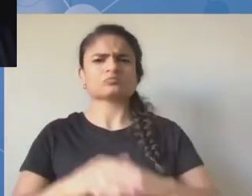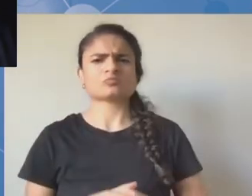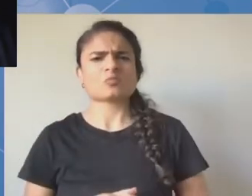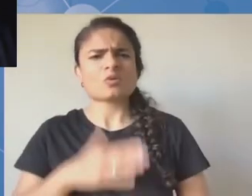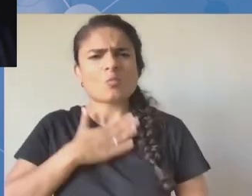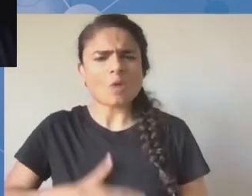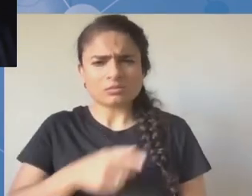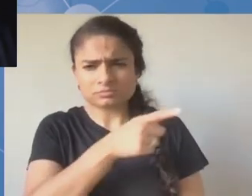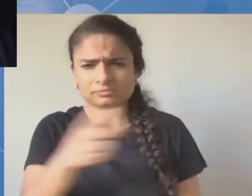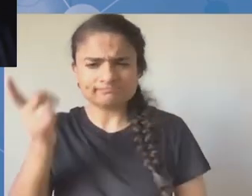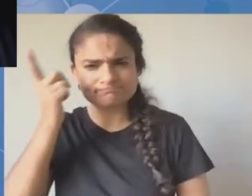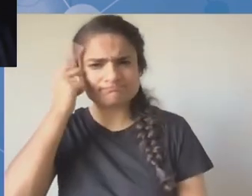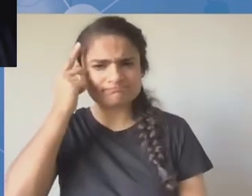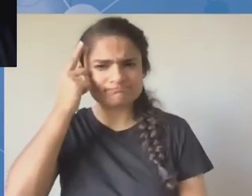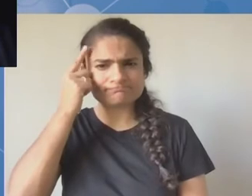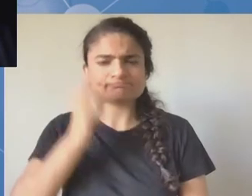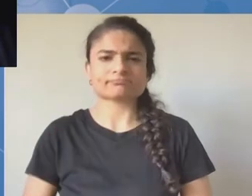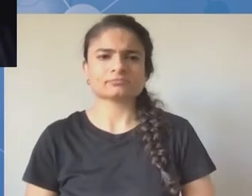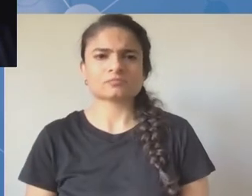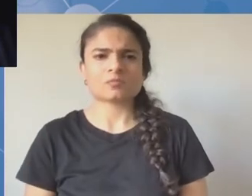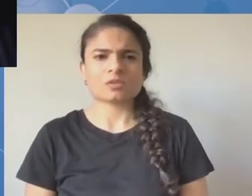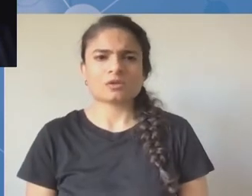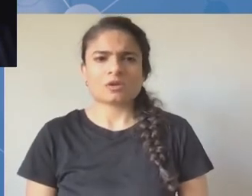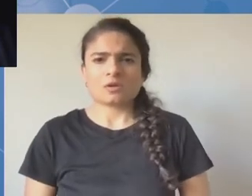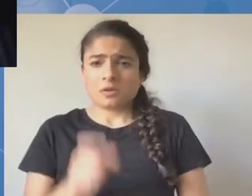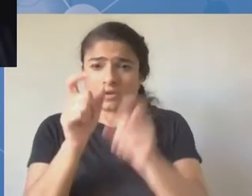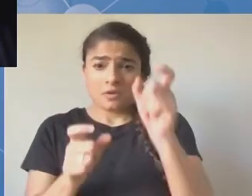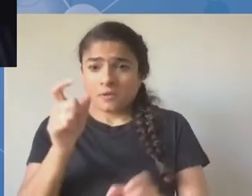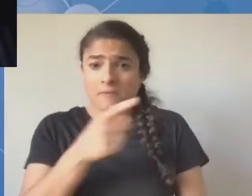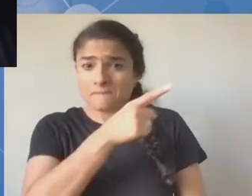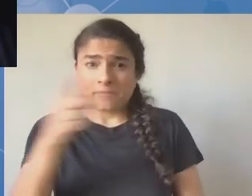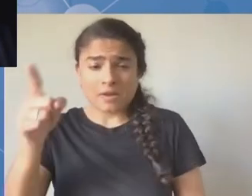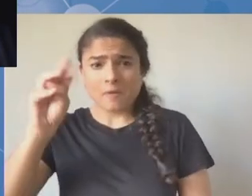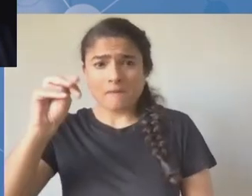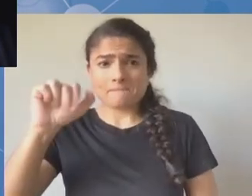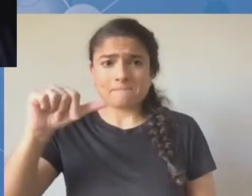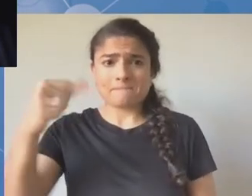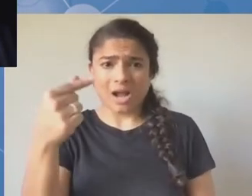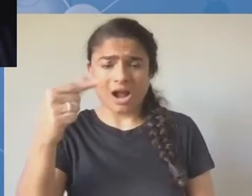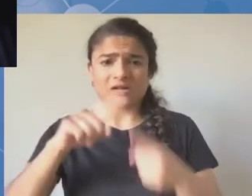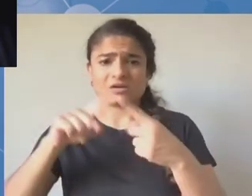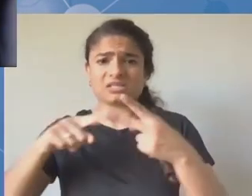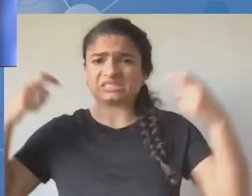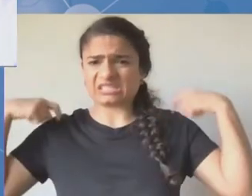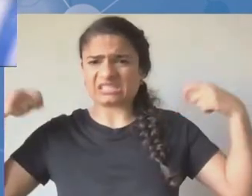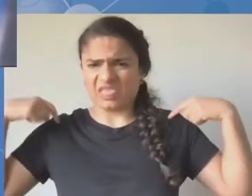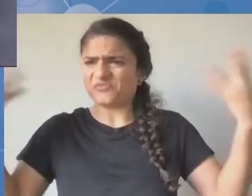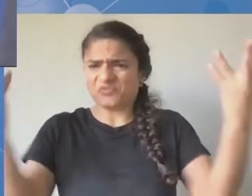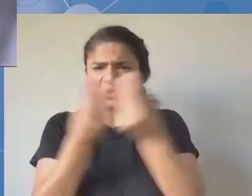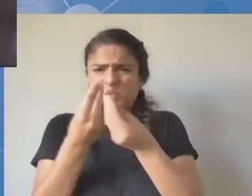W sekretariacie, wielostronnej grupie doradczej zasiada